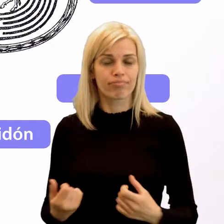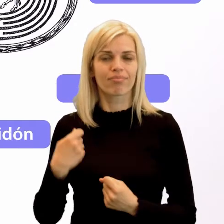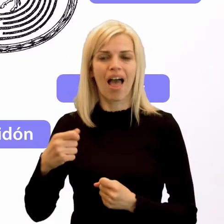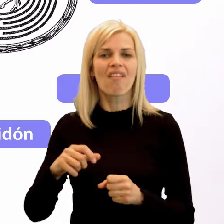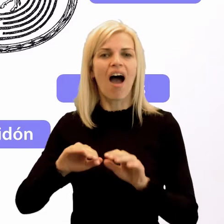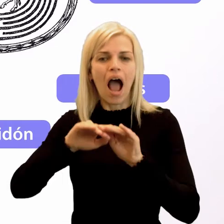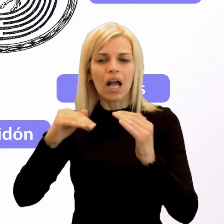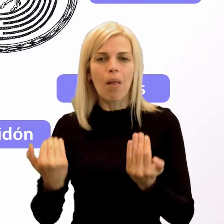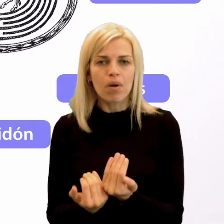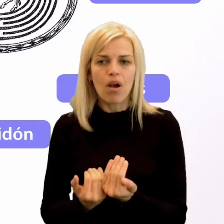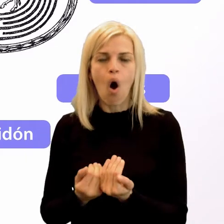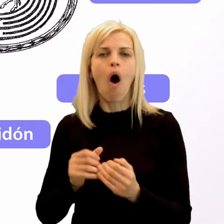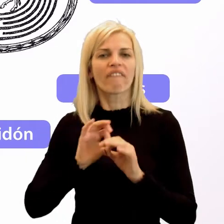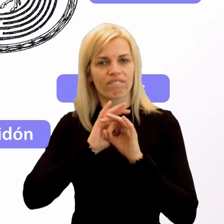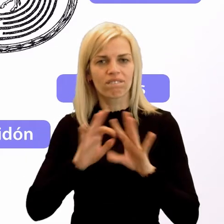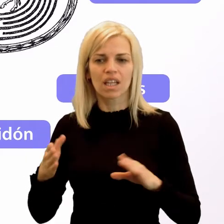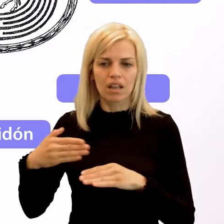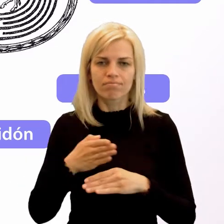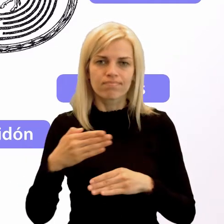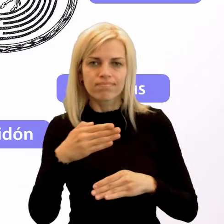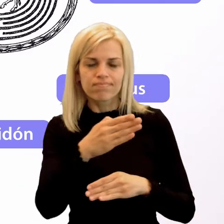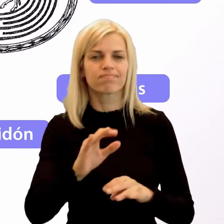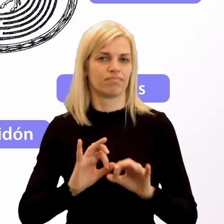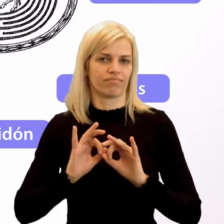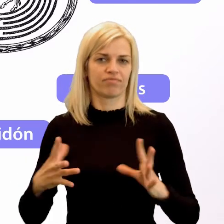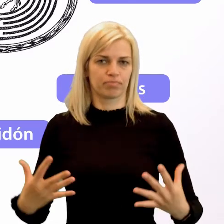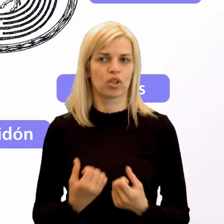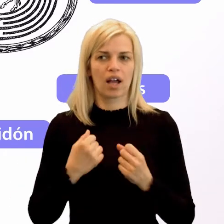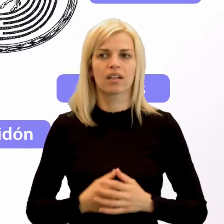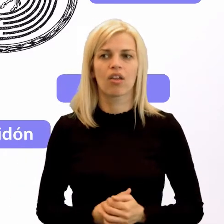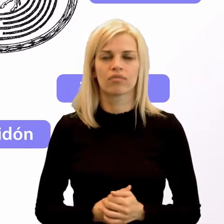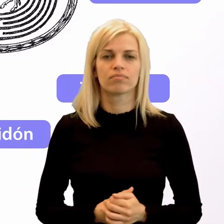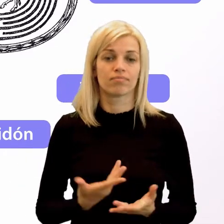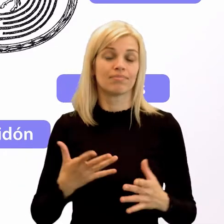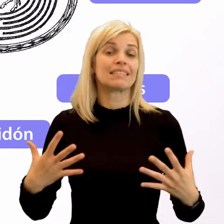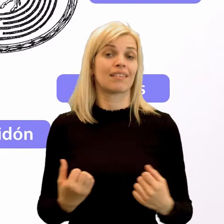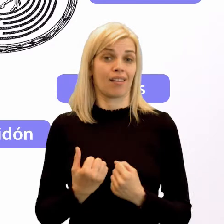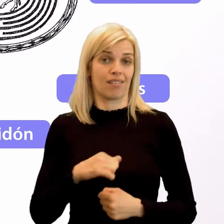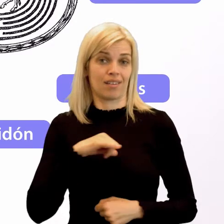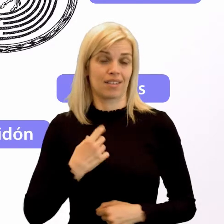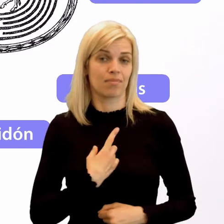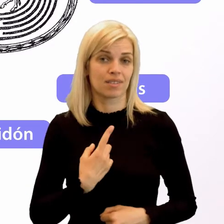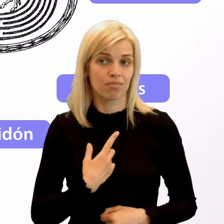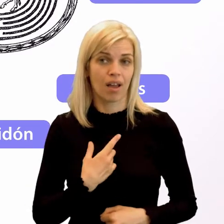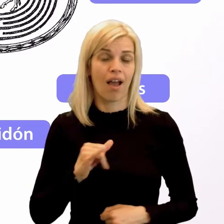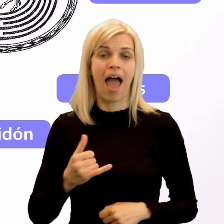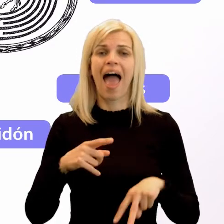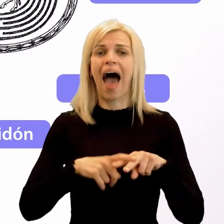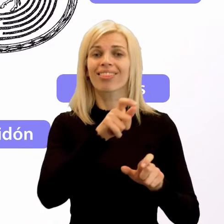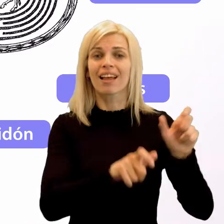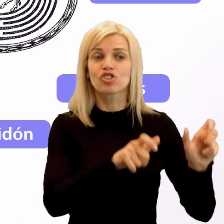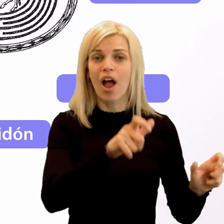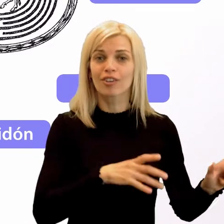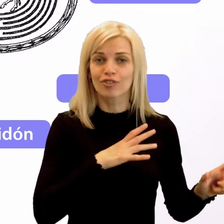pomocou ktorého sa Tézeus vymotal z labirintu a tak zachránil seba a Tenčanky a zároveň